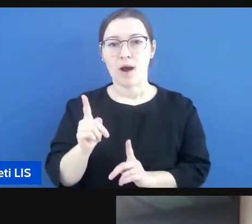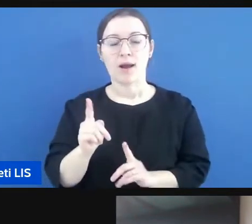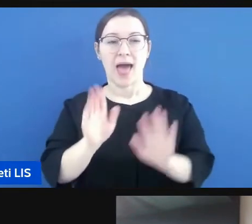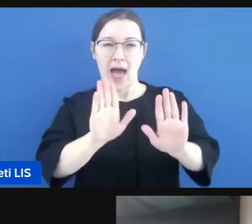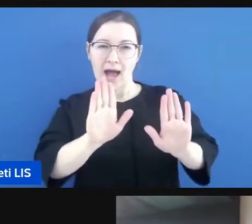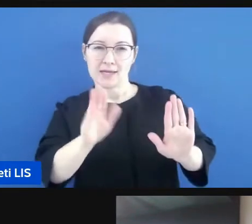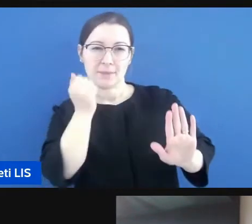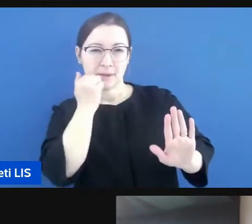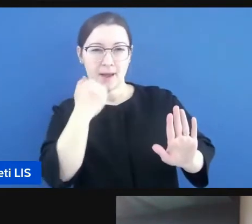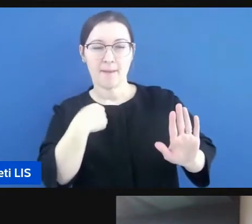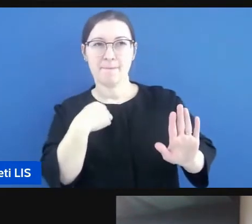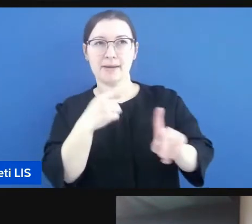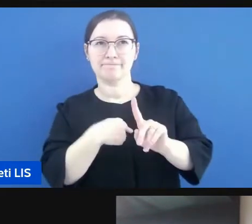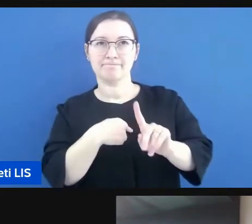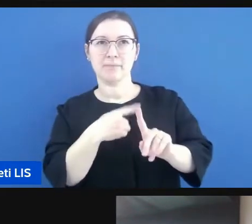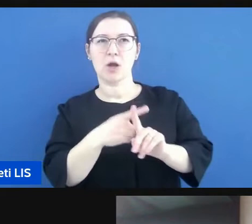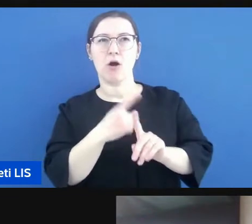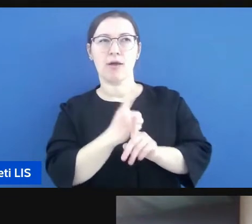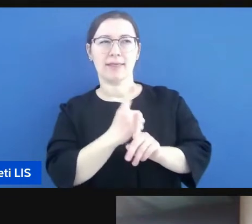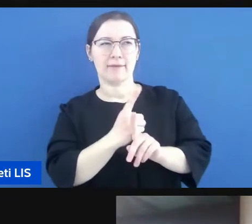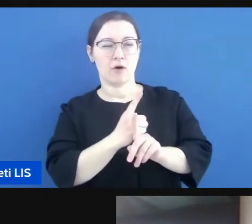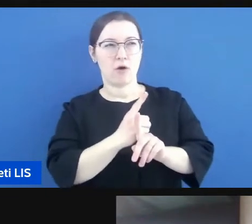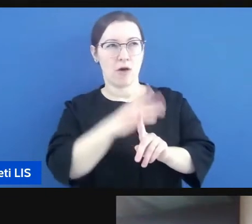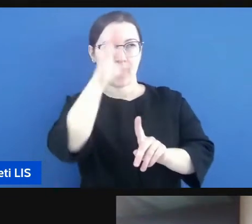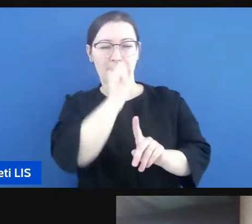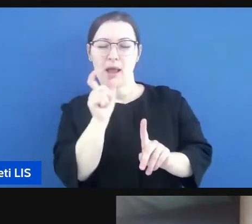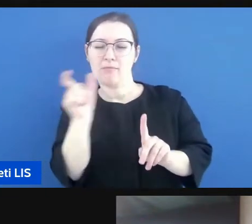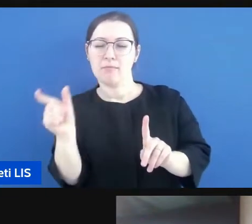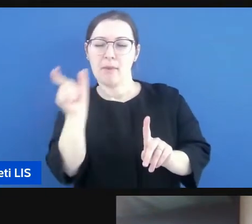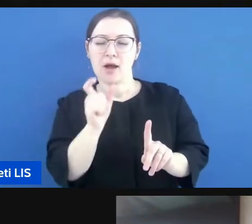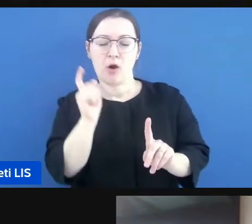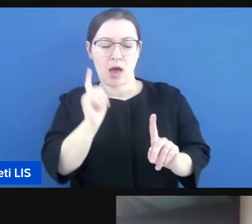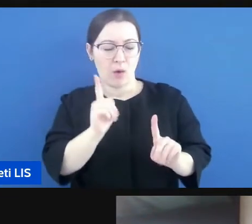mamma devo trovar la parola e quindi